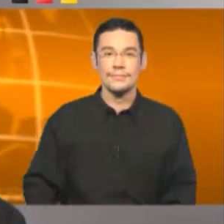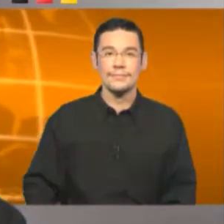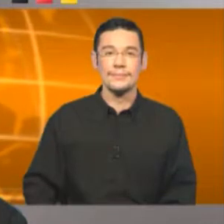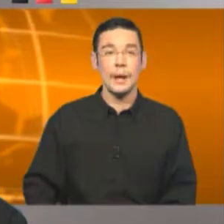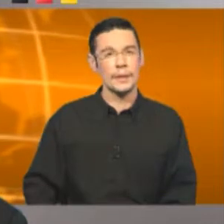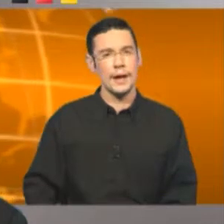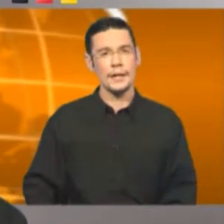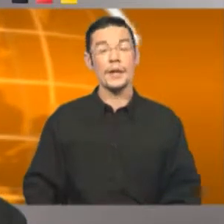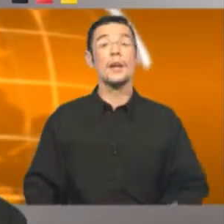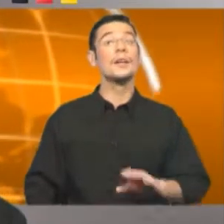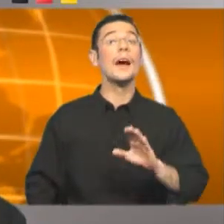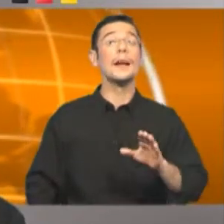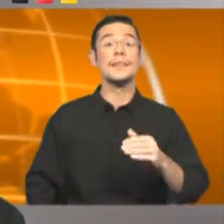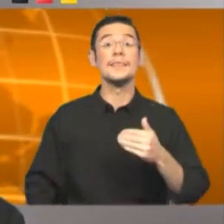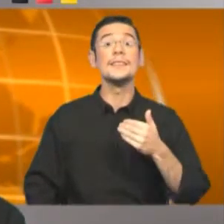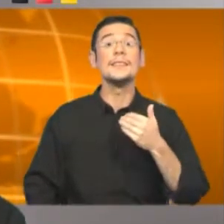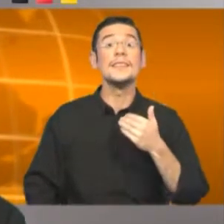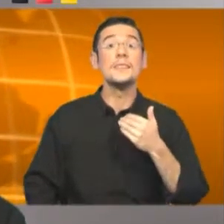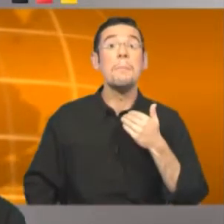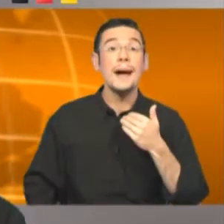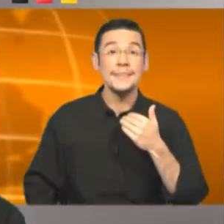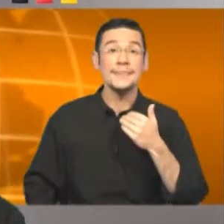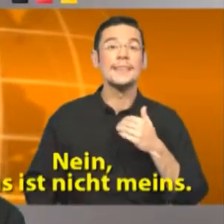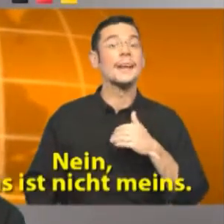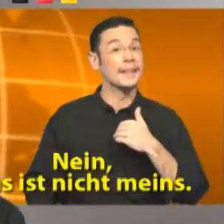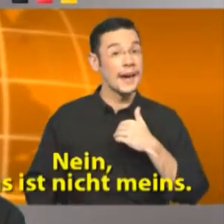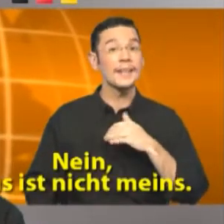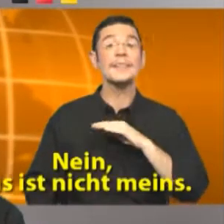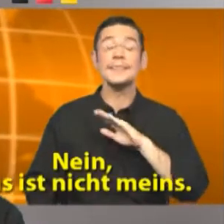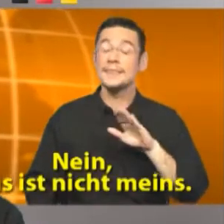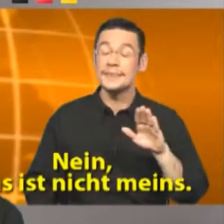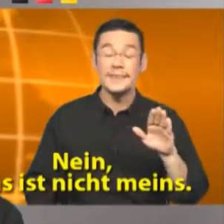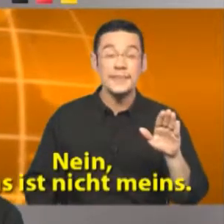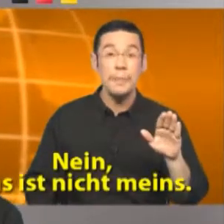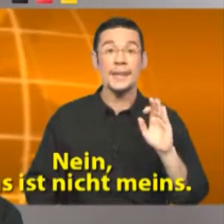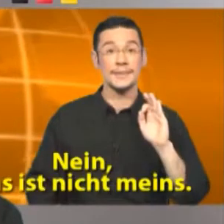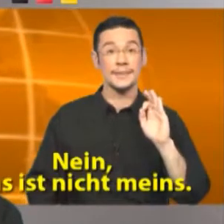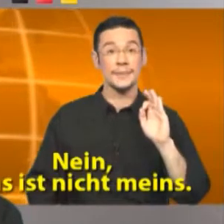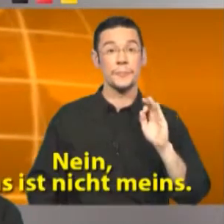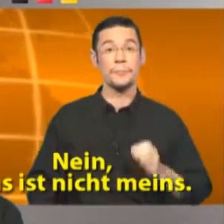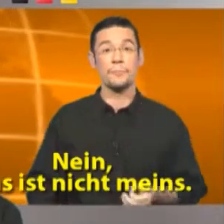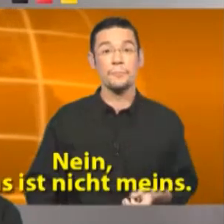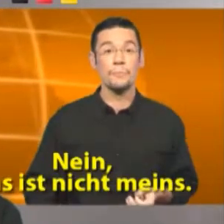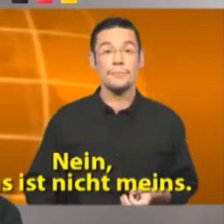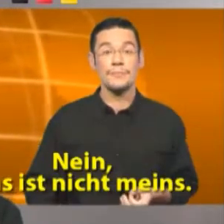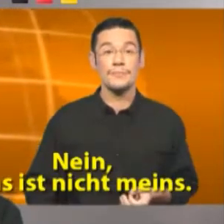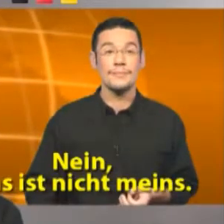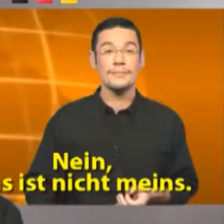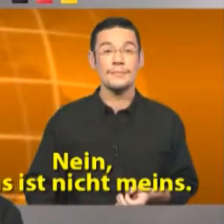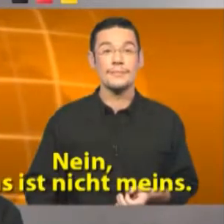Aber nein Nein Das ist nicht meins Nein Das ist nicht meins No